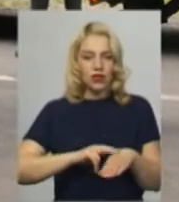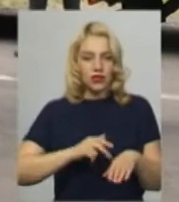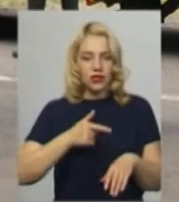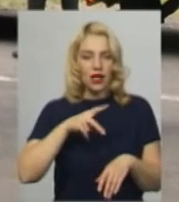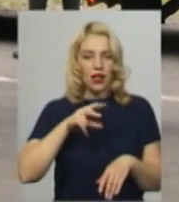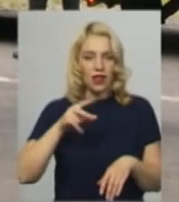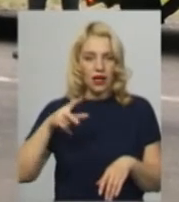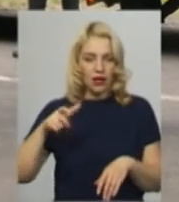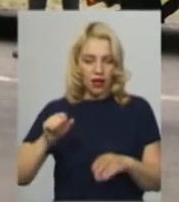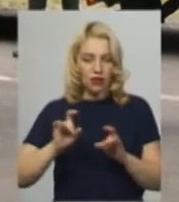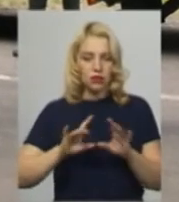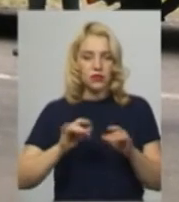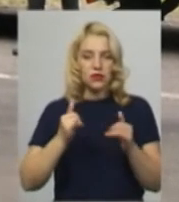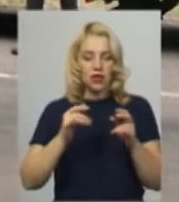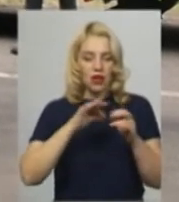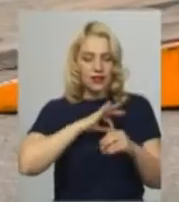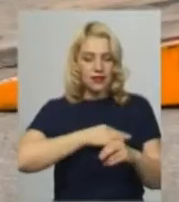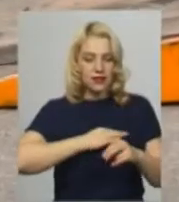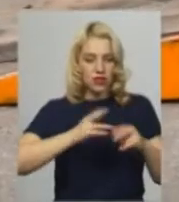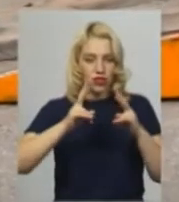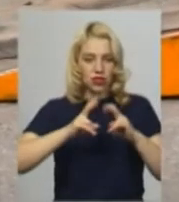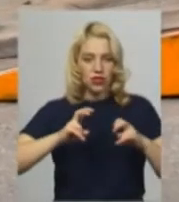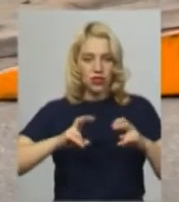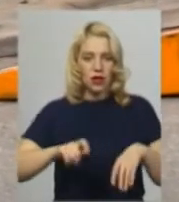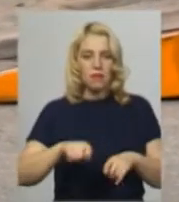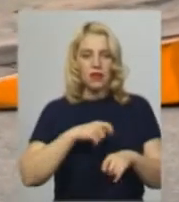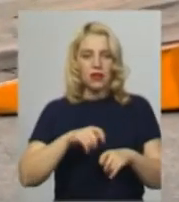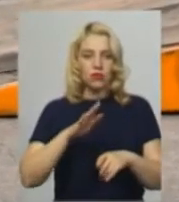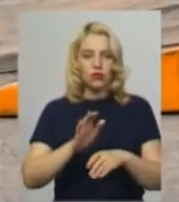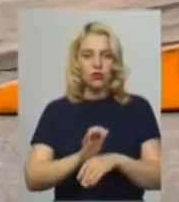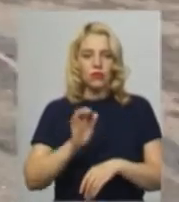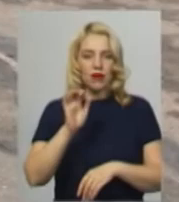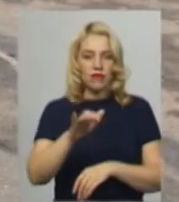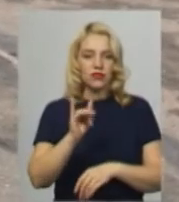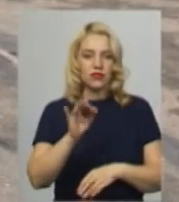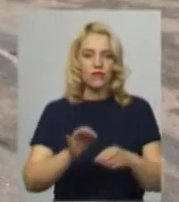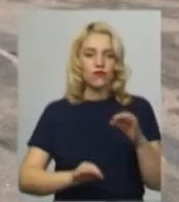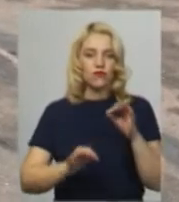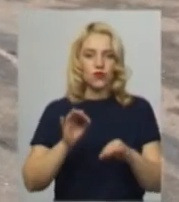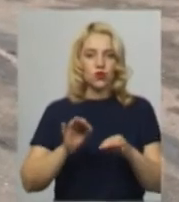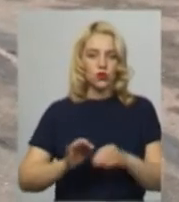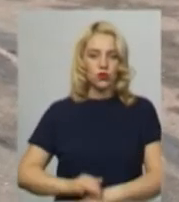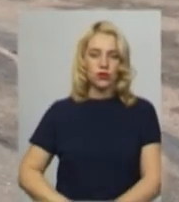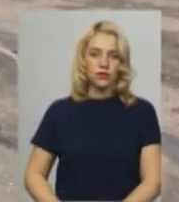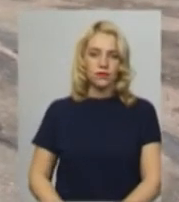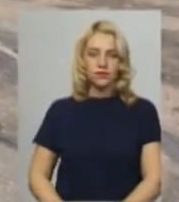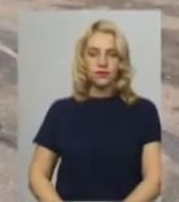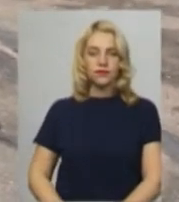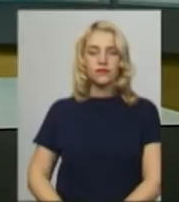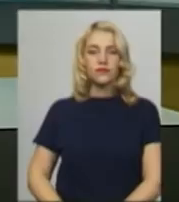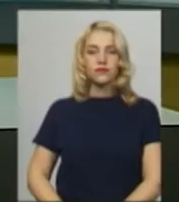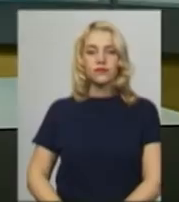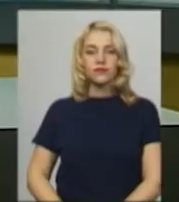Глеги, наразі проводяться слідчі дії, матеріали яких будуть направлені до суду. Валерій Квальчук, Юрій Чорний, новини на Суспільному, Хмельницький.